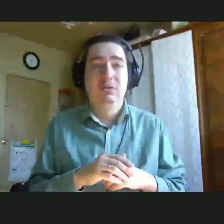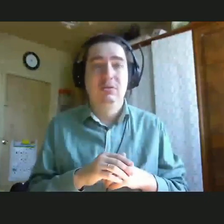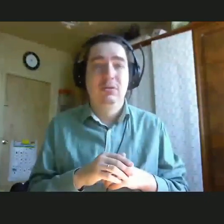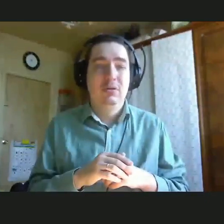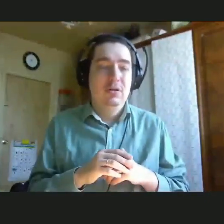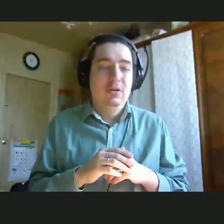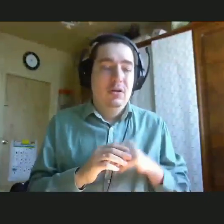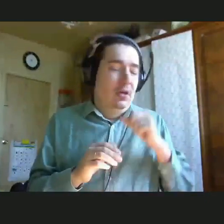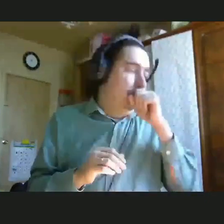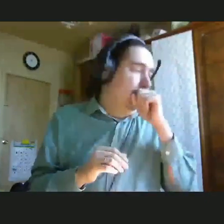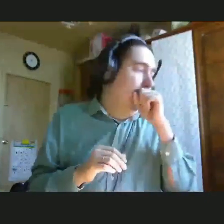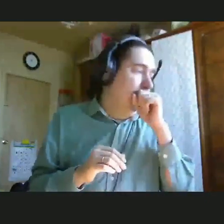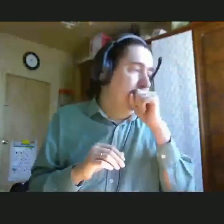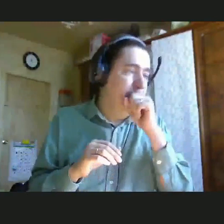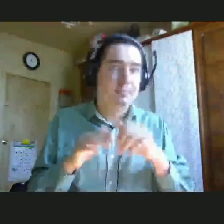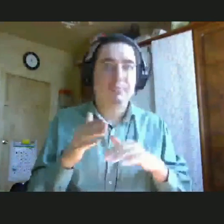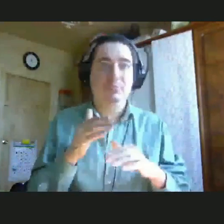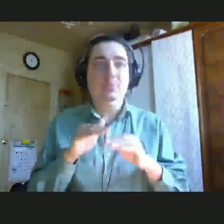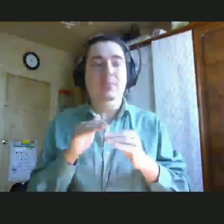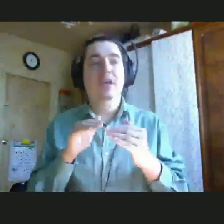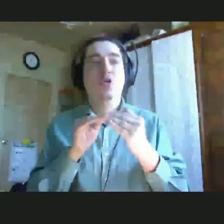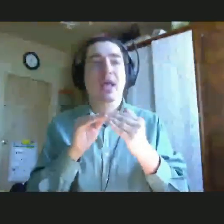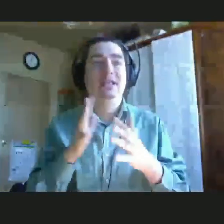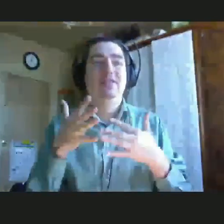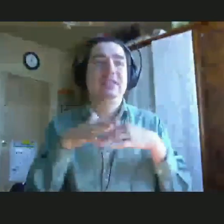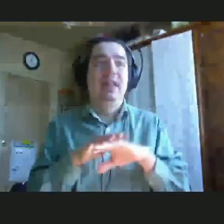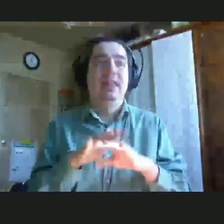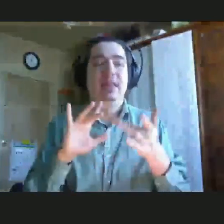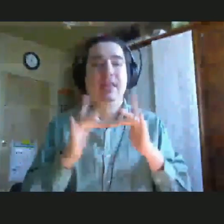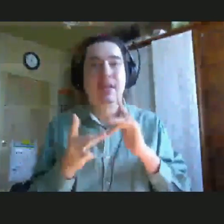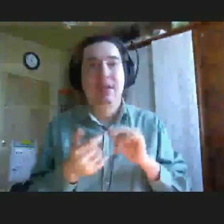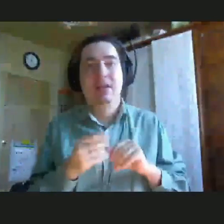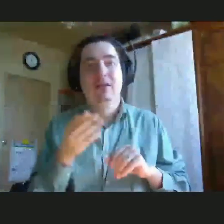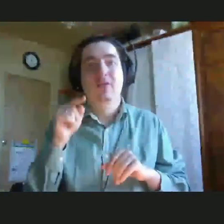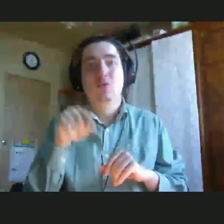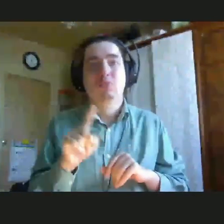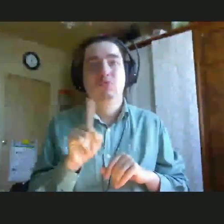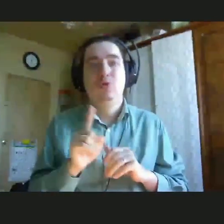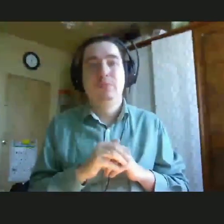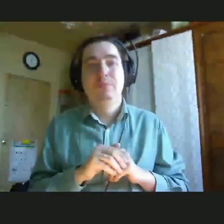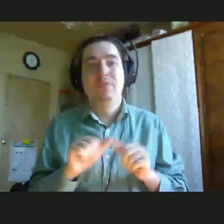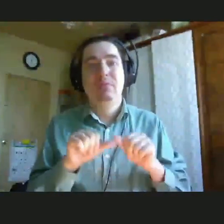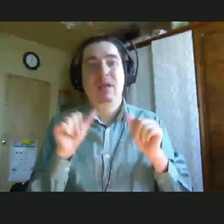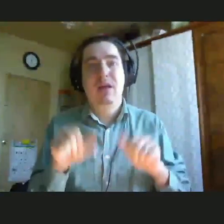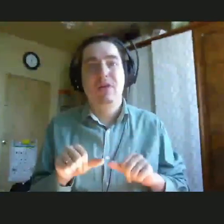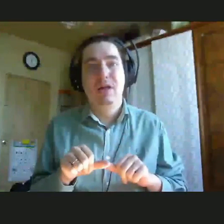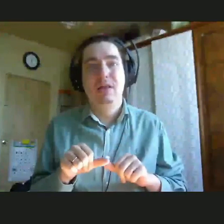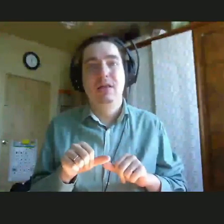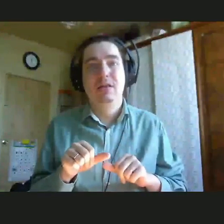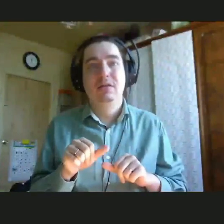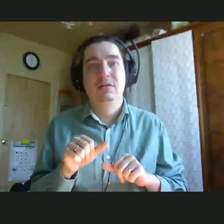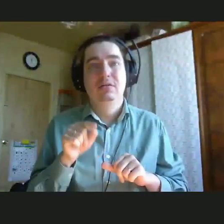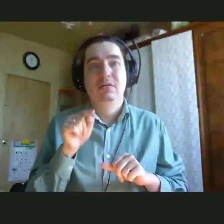в сети интернет. Мы здесь говорим о какой-то общей картинке мира, о том, что формирование первичных социальных